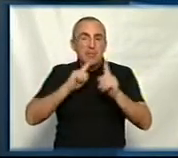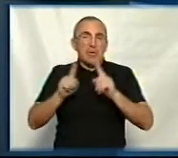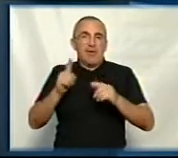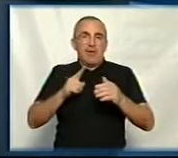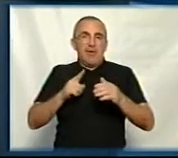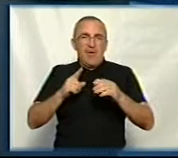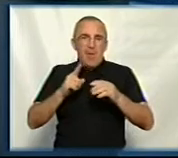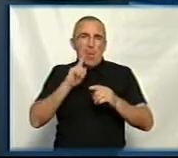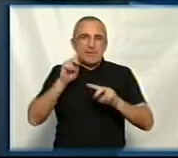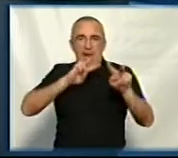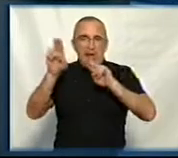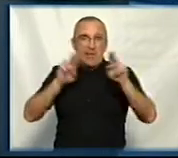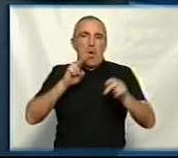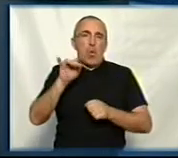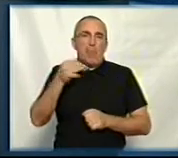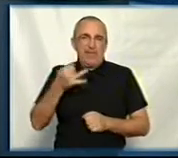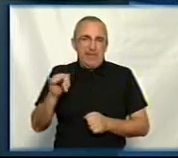Кропивницький». Добрий вечір вам. Добрий вечір.